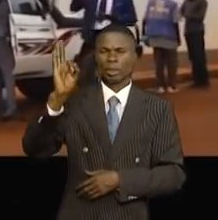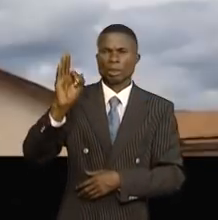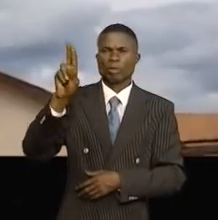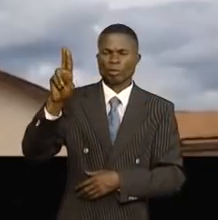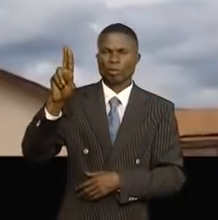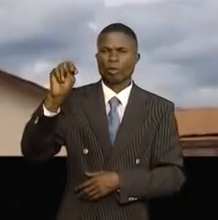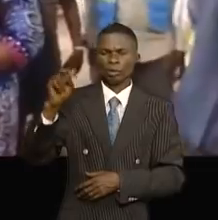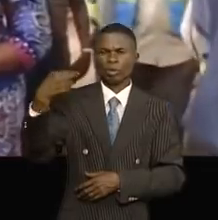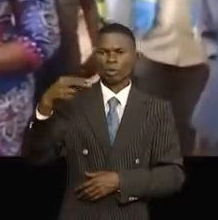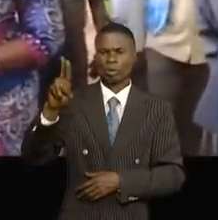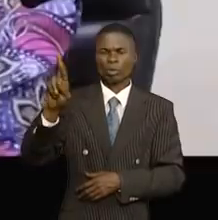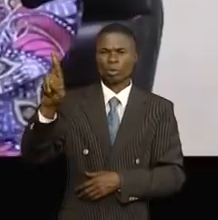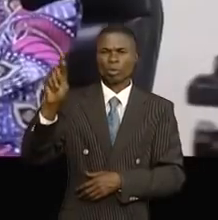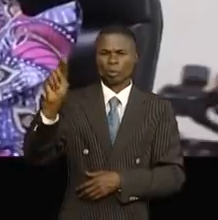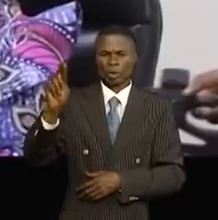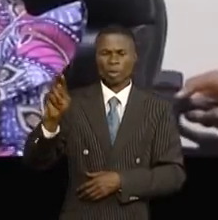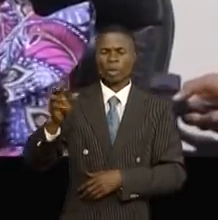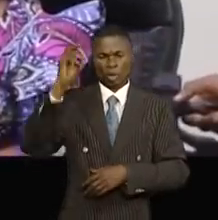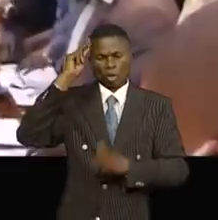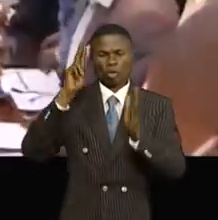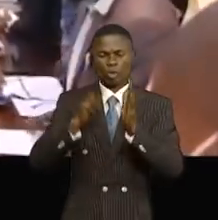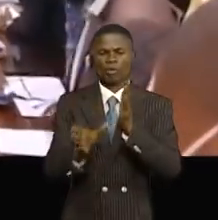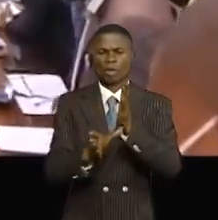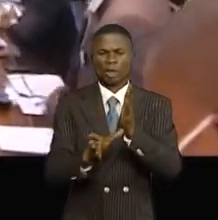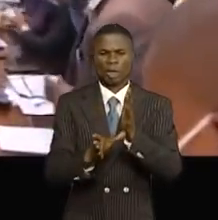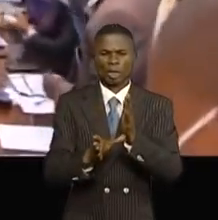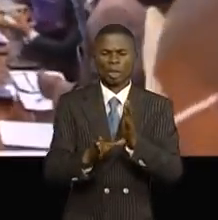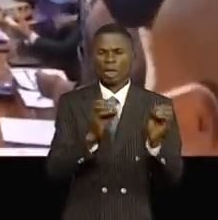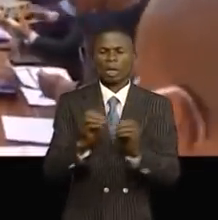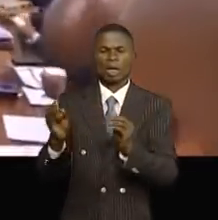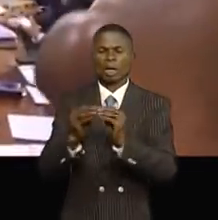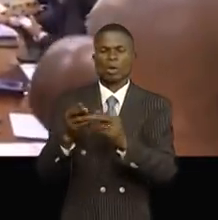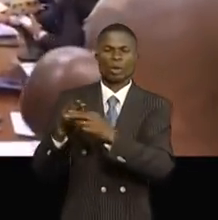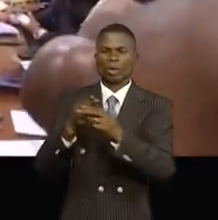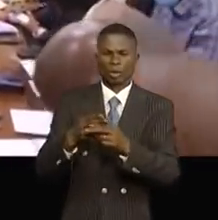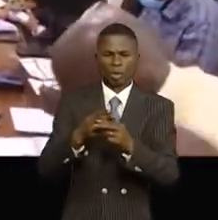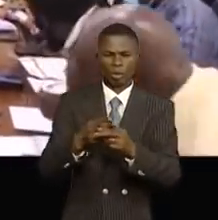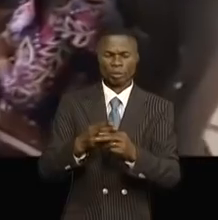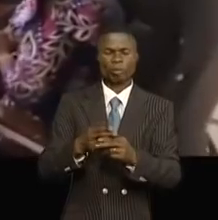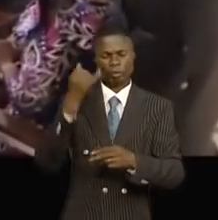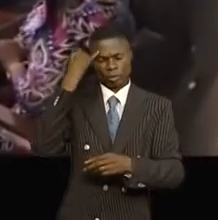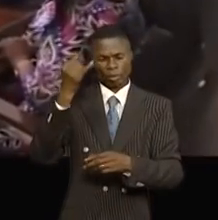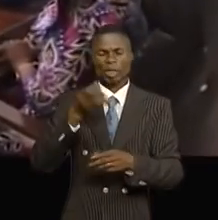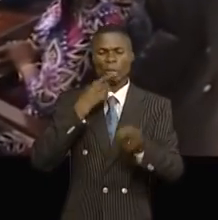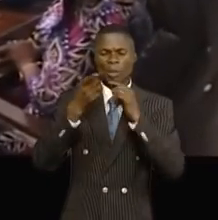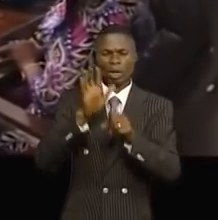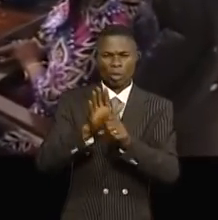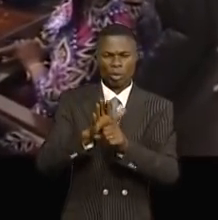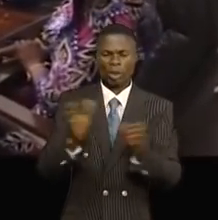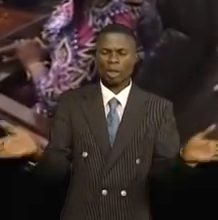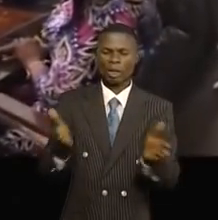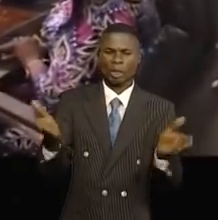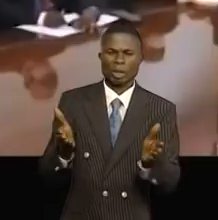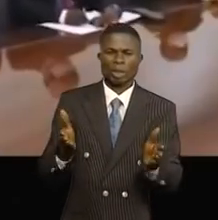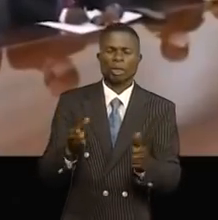territoire de Louboudi, le gouverneur intérimaire de Lualaba a présidé le conseil d'évaluation sécuritaire. Plusieurs points ont été épinglés, notamment le renforcement